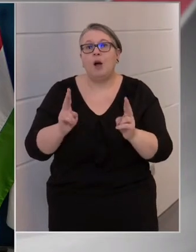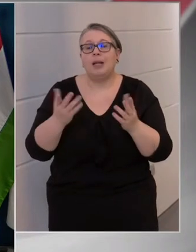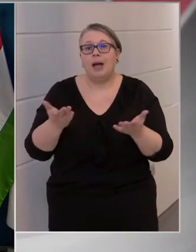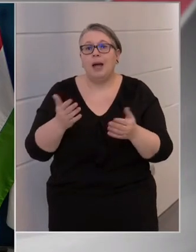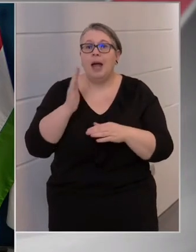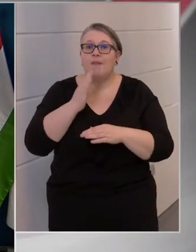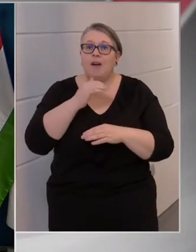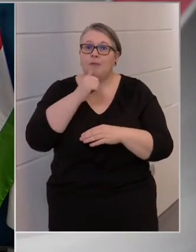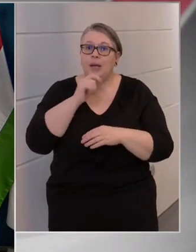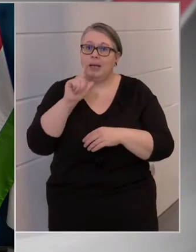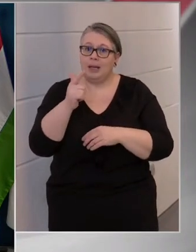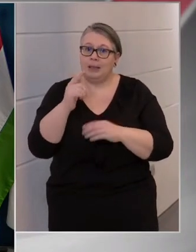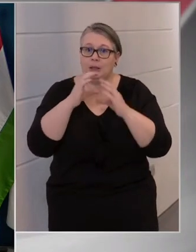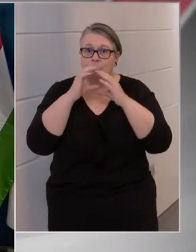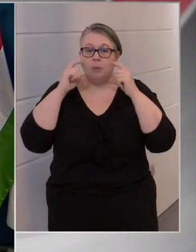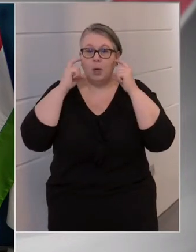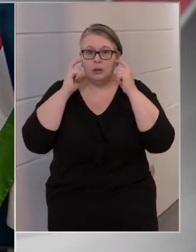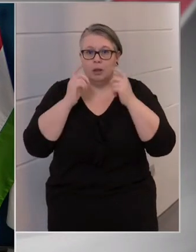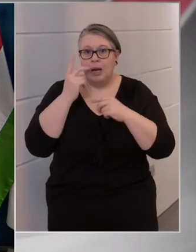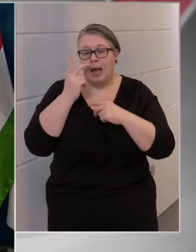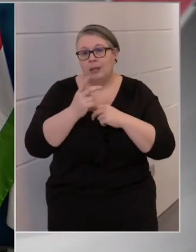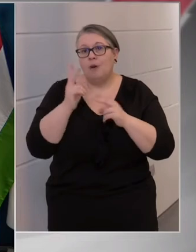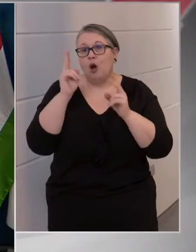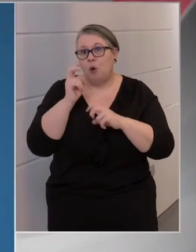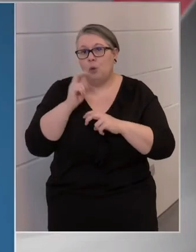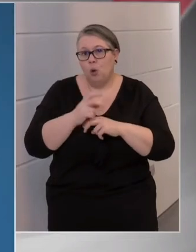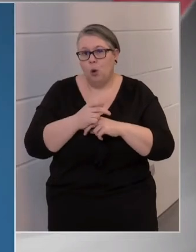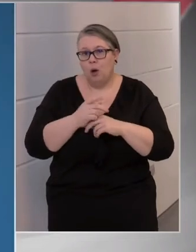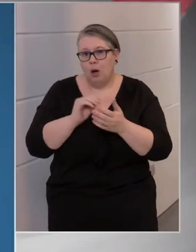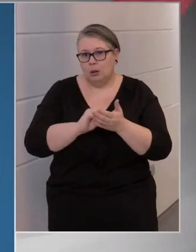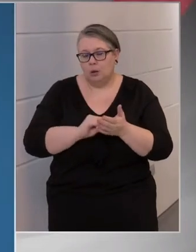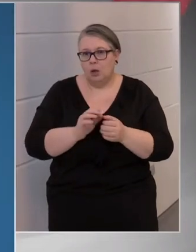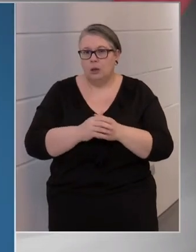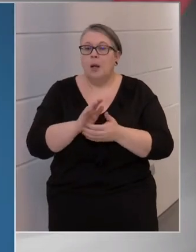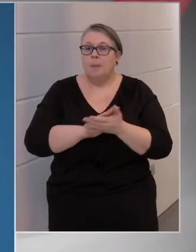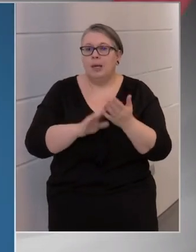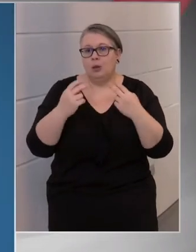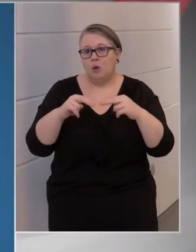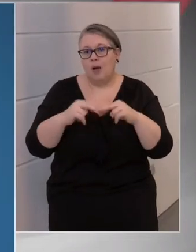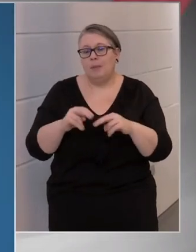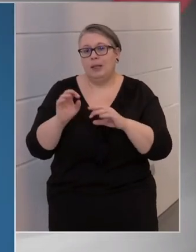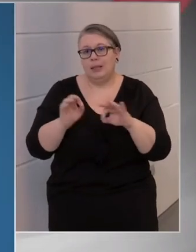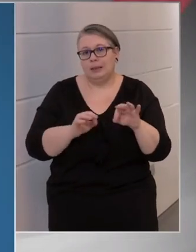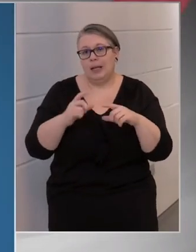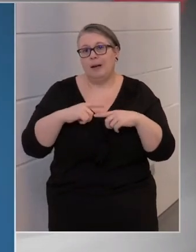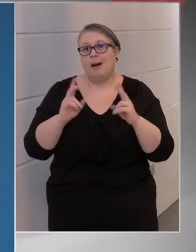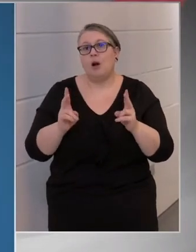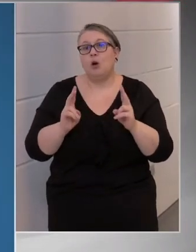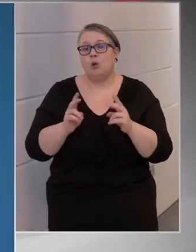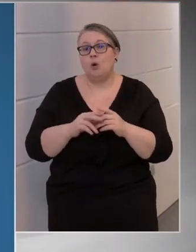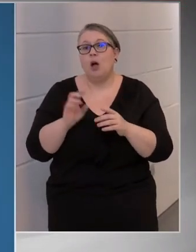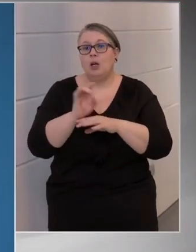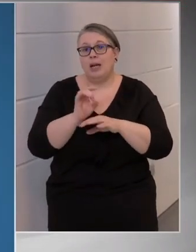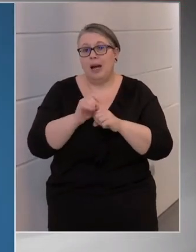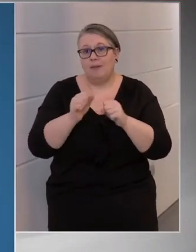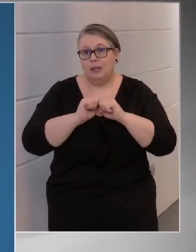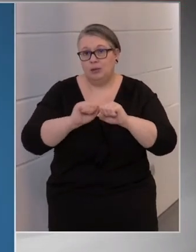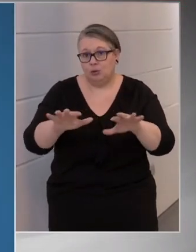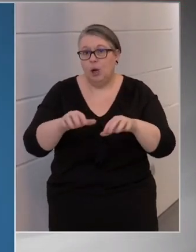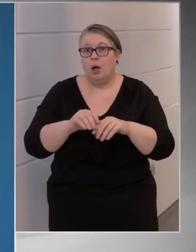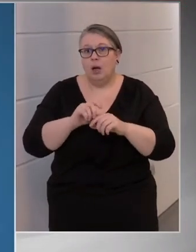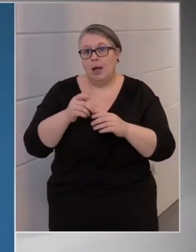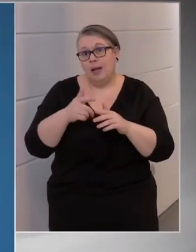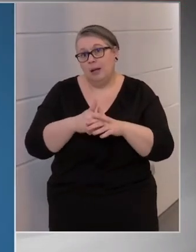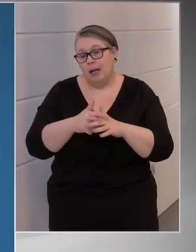FFP2-es szájmaszk, látva a romló járványadatokat? Milyen további intézkedések várhatóak a járvány elszabadulása